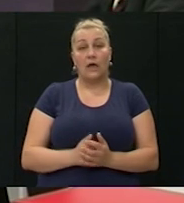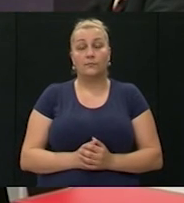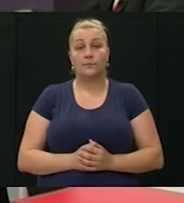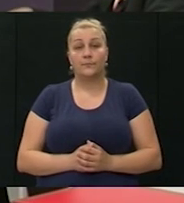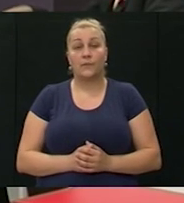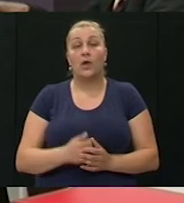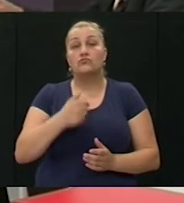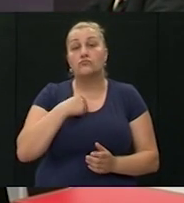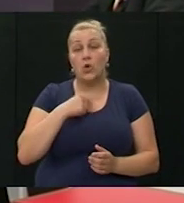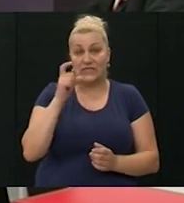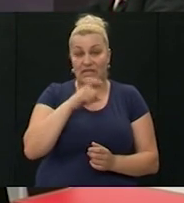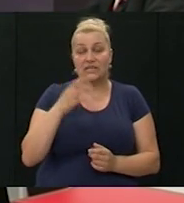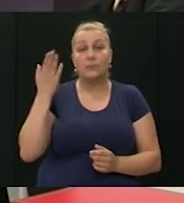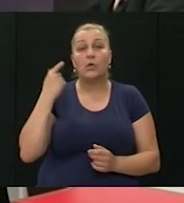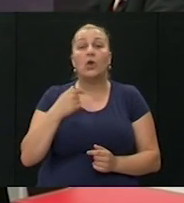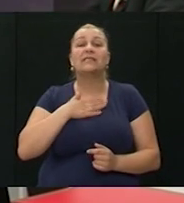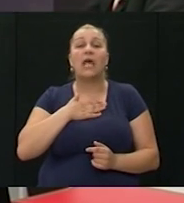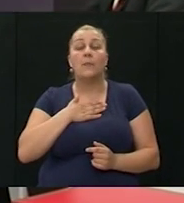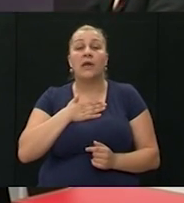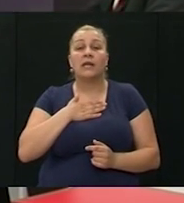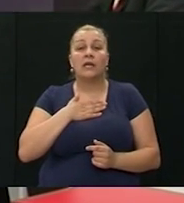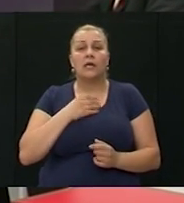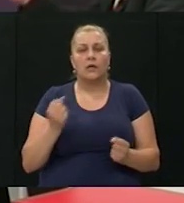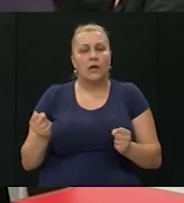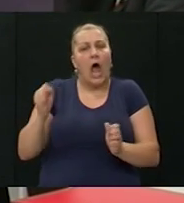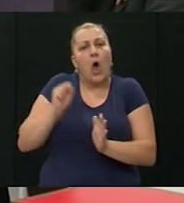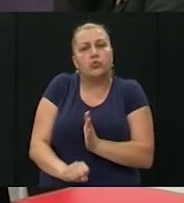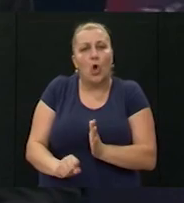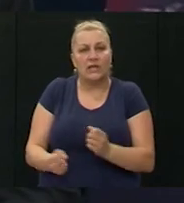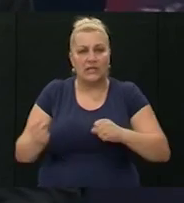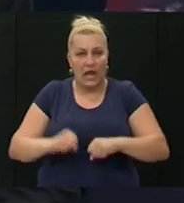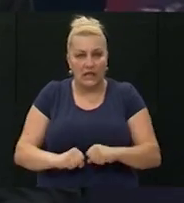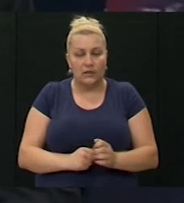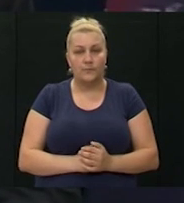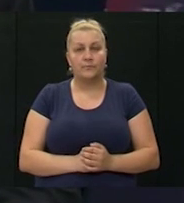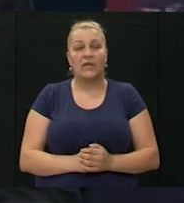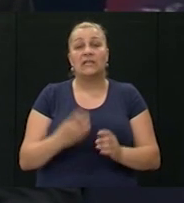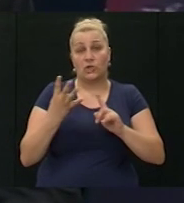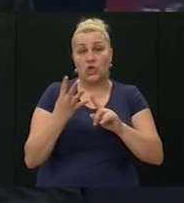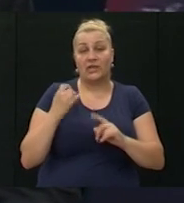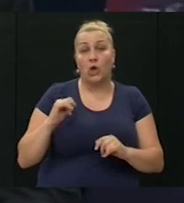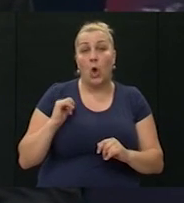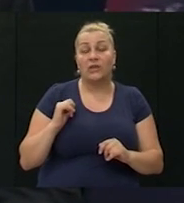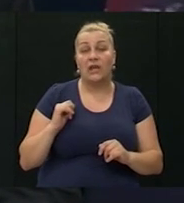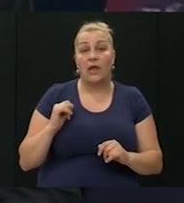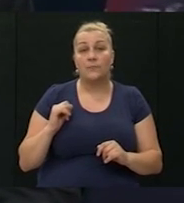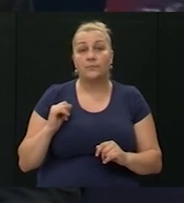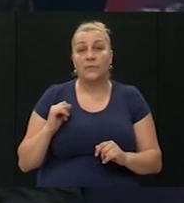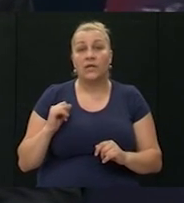Da. Moj stric je bio za mene neprikosnoveni autoritet i sa četiri godine